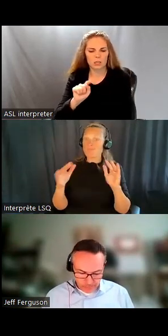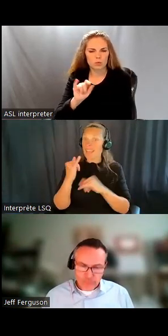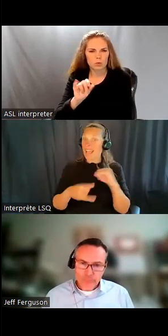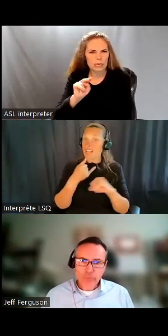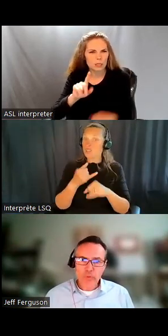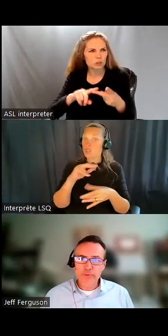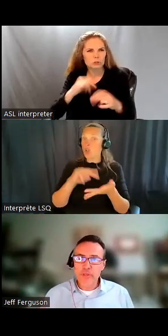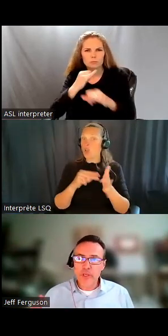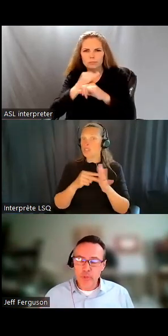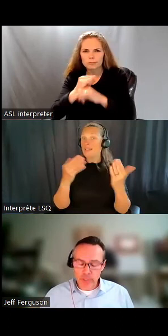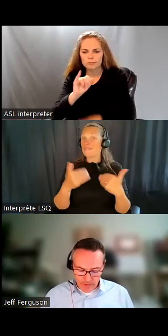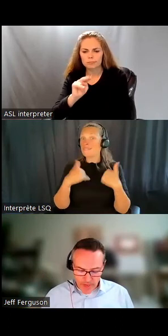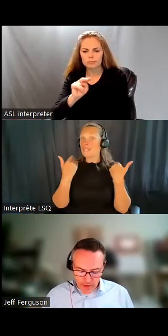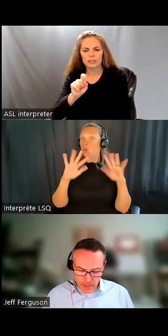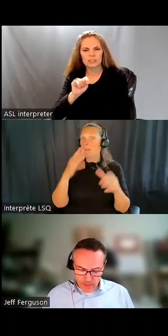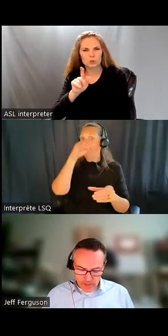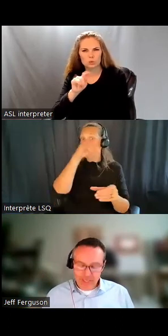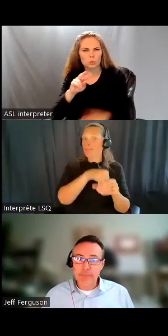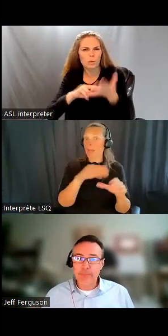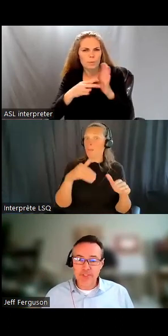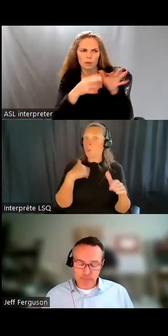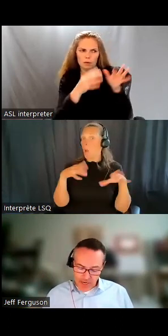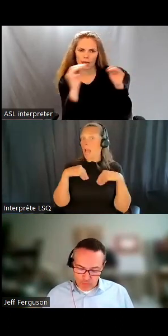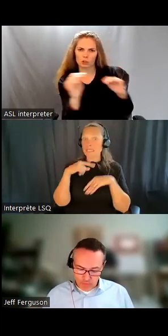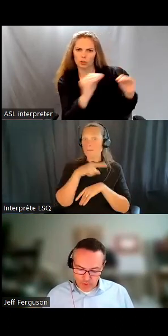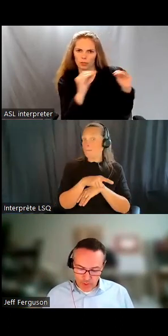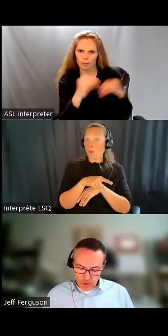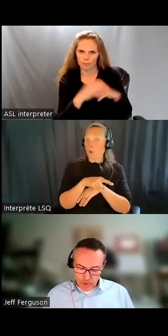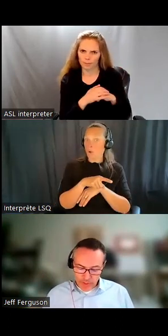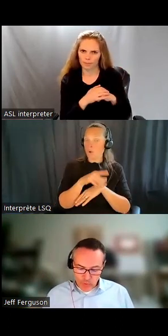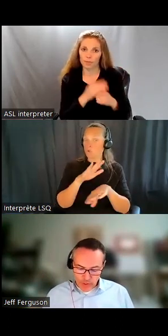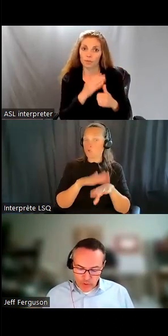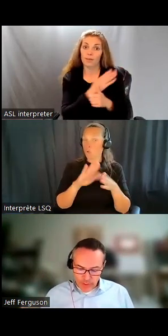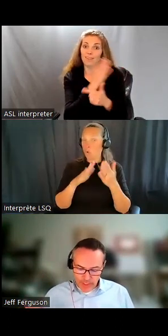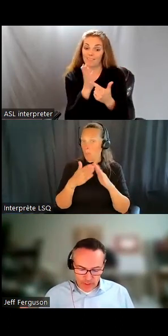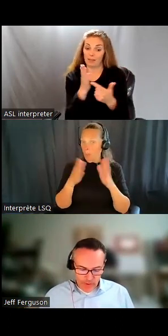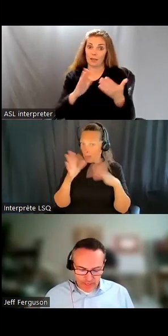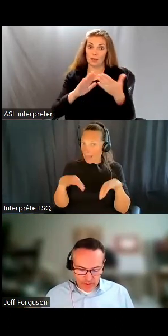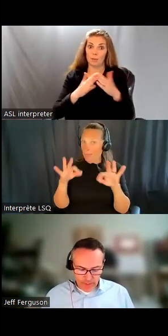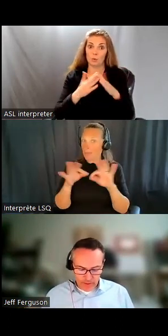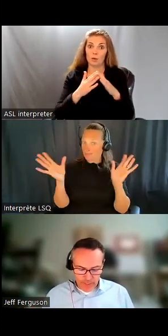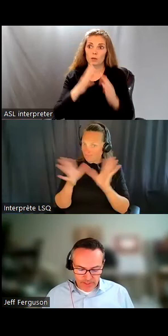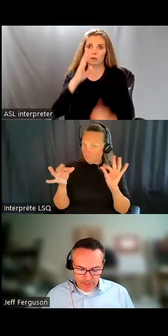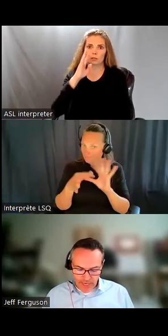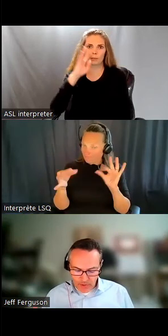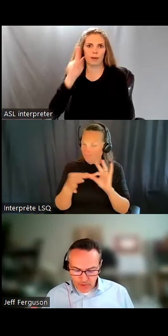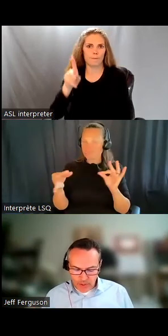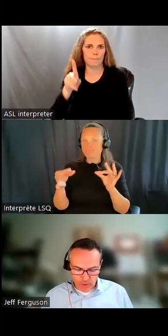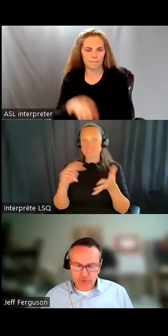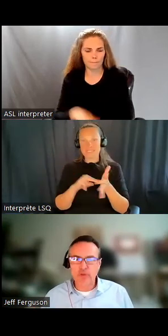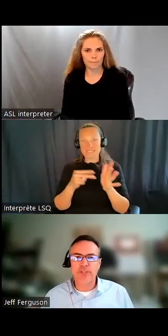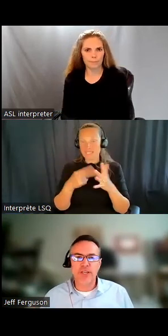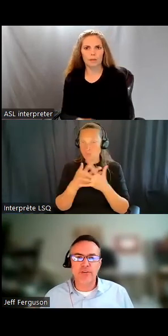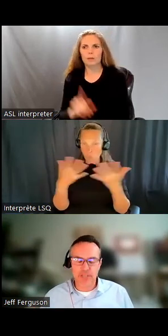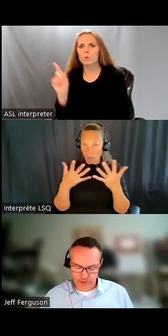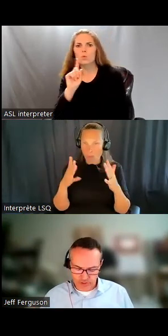l'intérieur et pourquoi ce n'est pas acceptable. Au niveau communautaire, parlez, faites entendre votre voix, voyez où